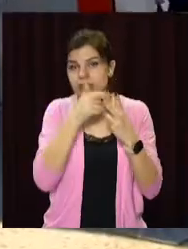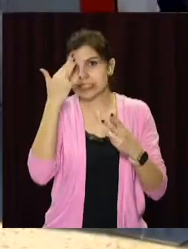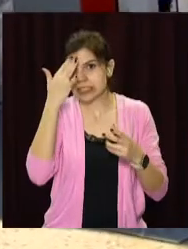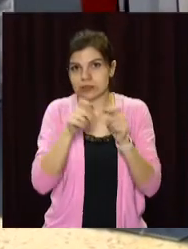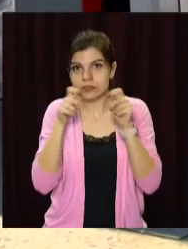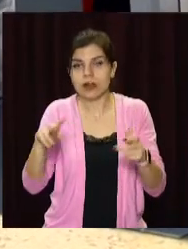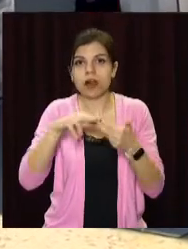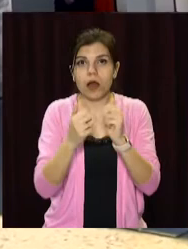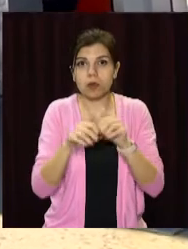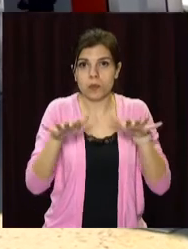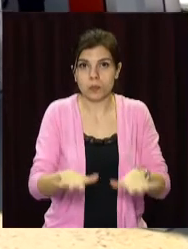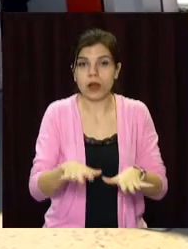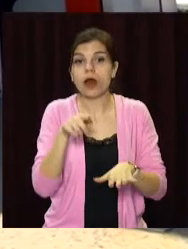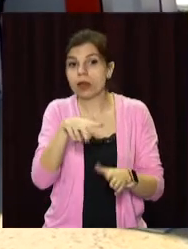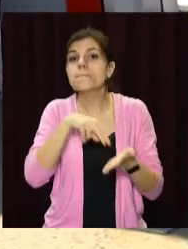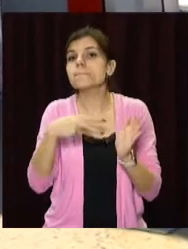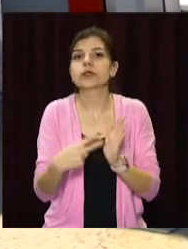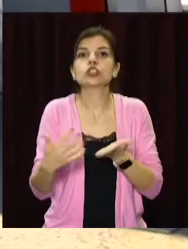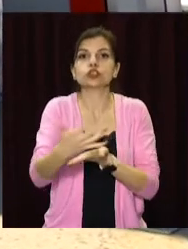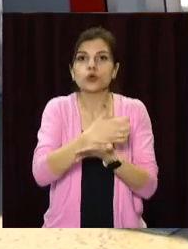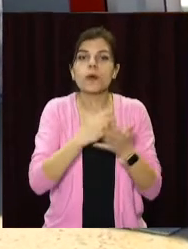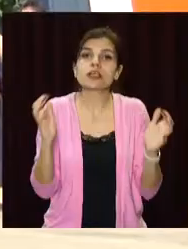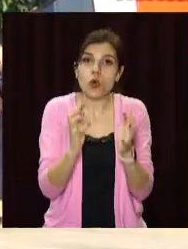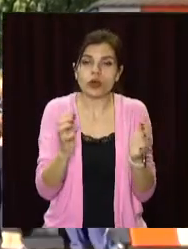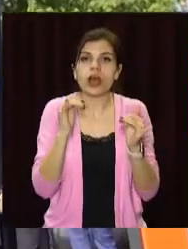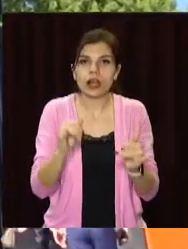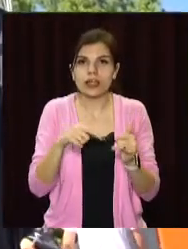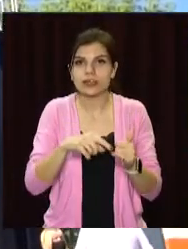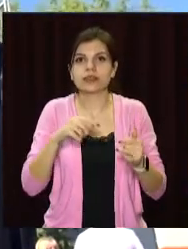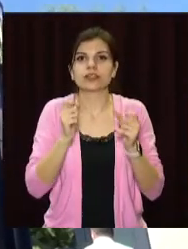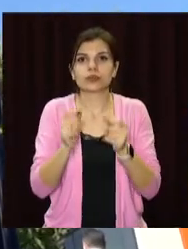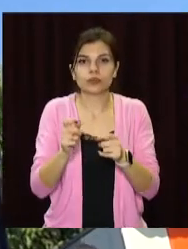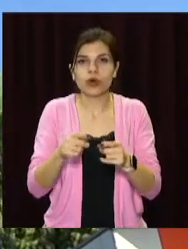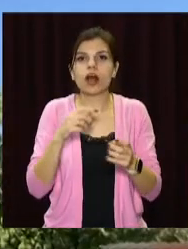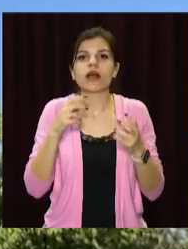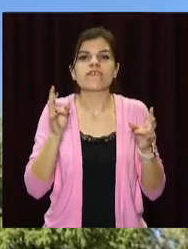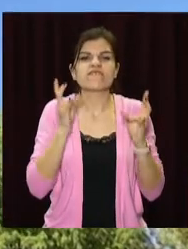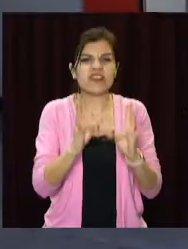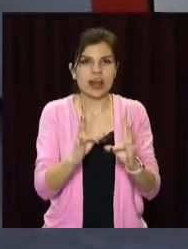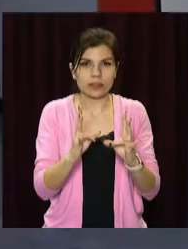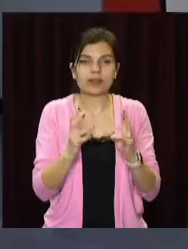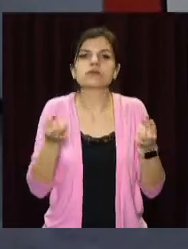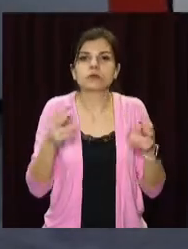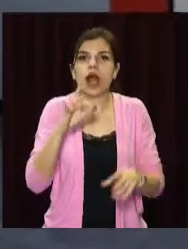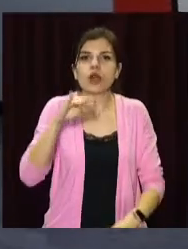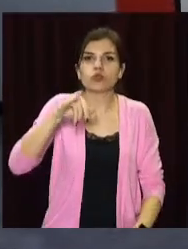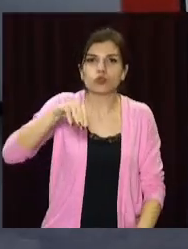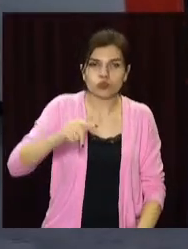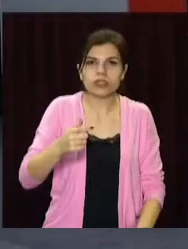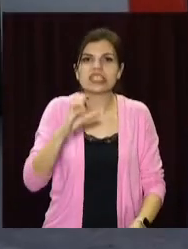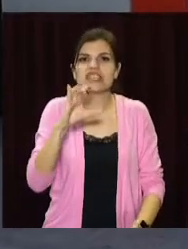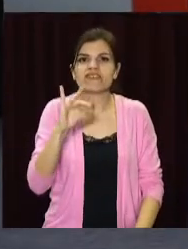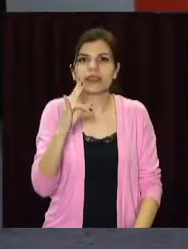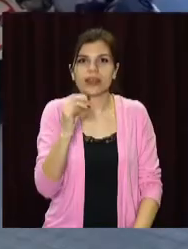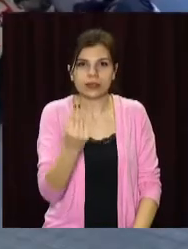виробництво у Кам'янському. Підприємство планує збирати, зберігати і утилізувати небезпечні відходи. Зокрема, ртуть, свинець,